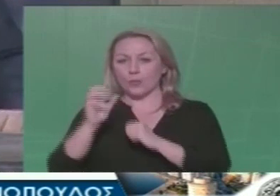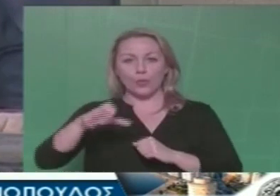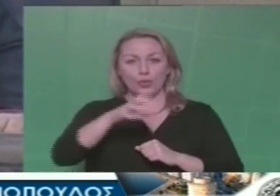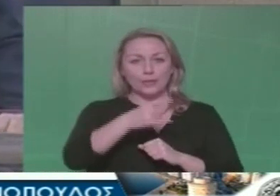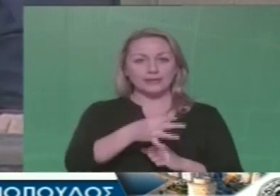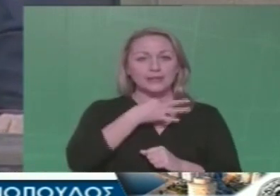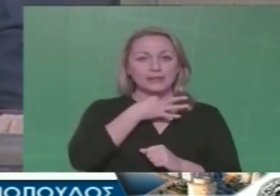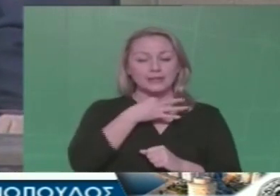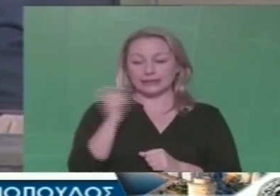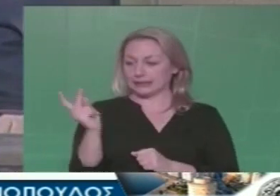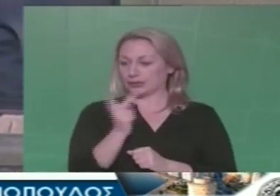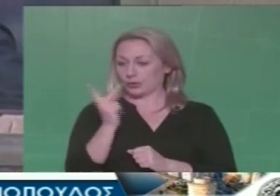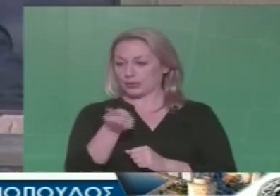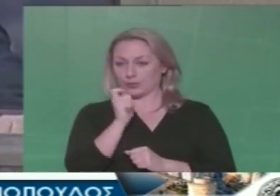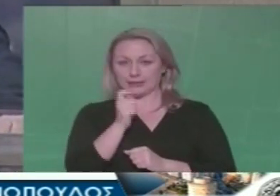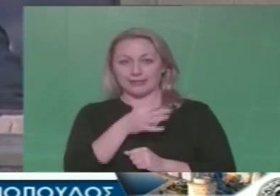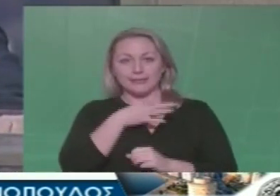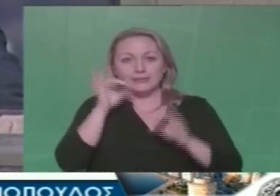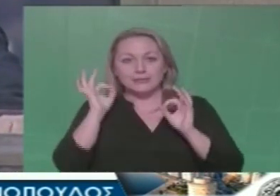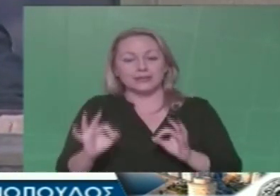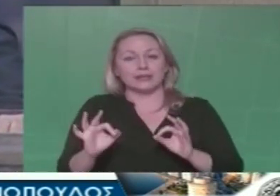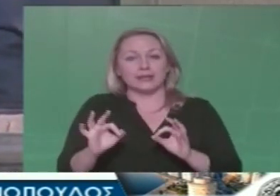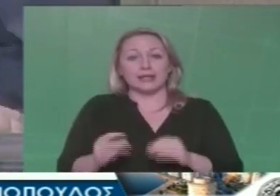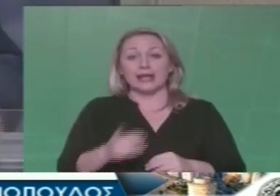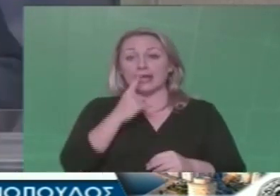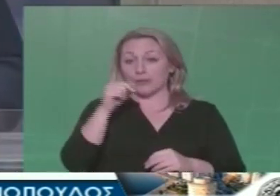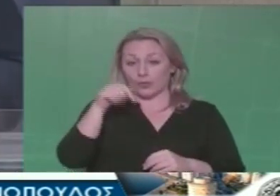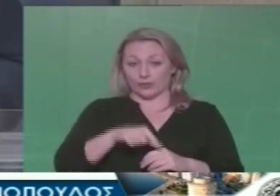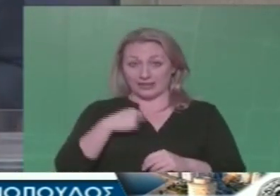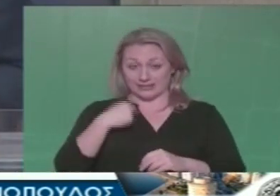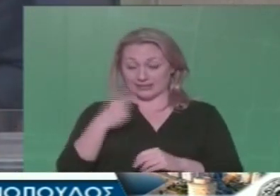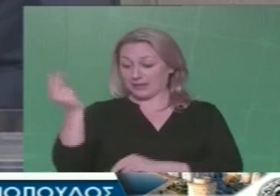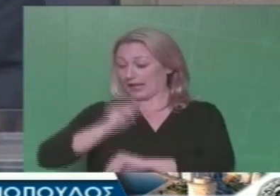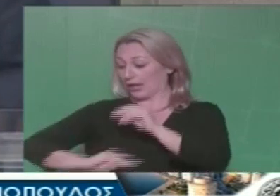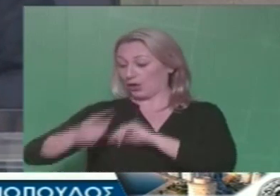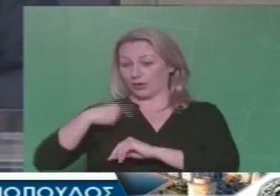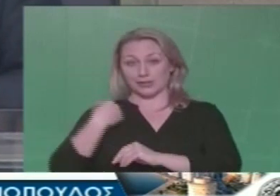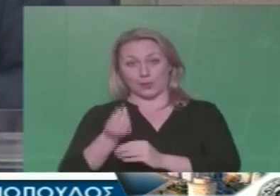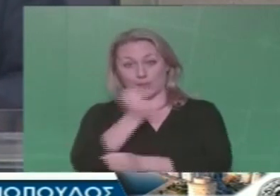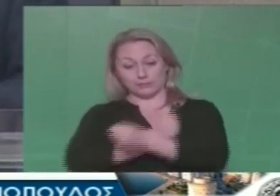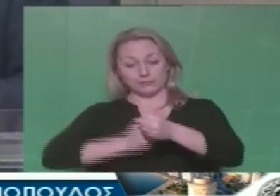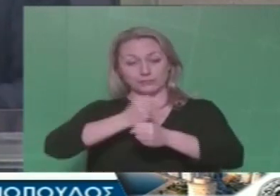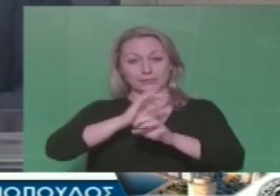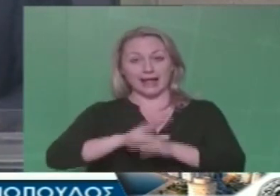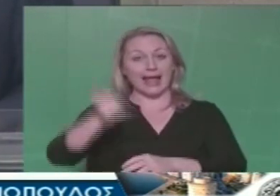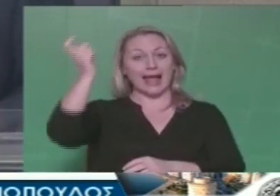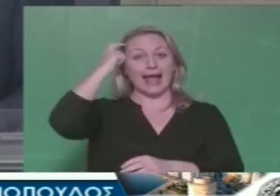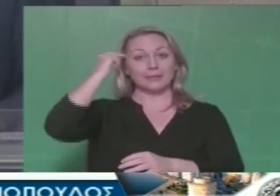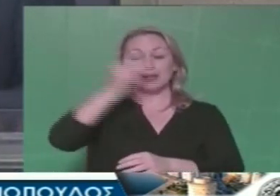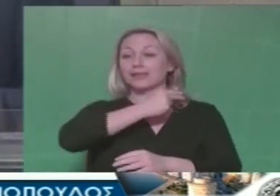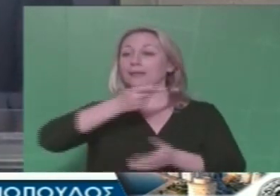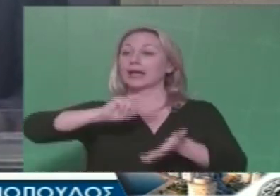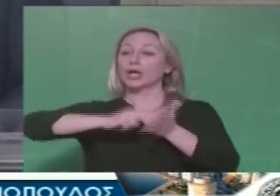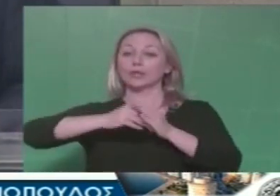Ποιες είναι οι ανάγκες για κοινωνική πολιτική. Γιατί δεν ψηφιστήκαμε για να διατυπώσουμε την άποψή μας σχετικά με τα όρια της